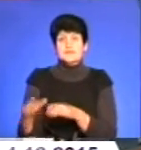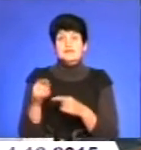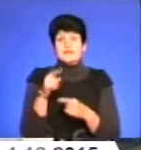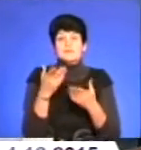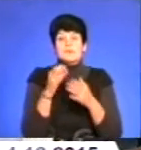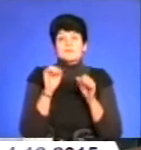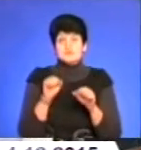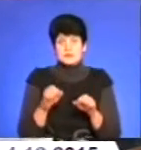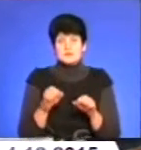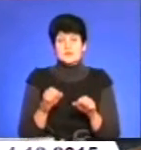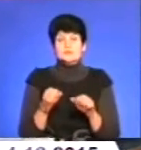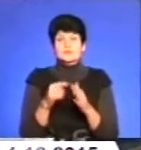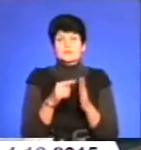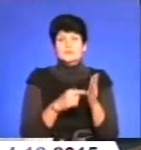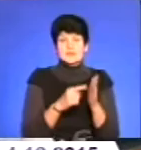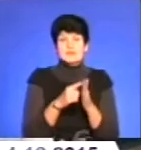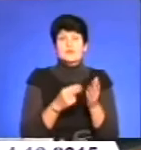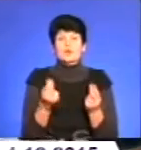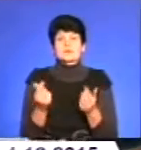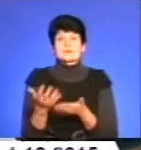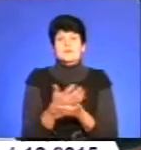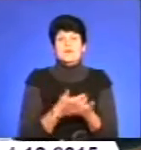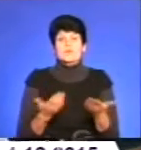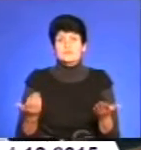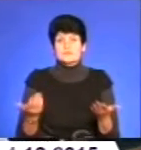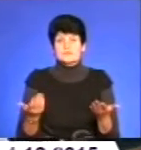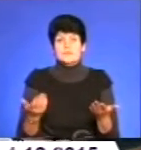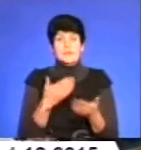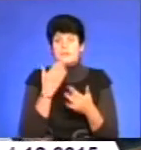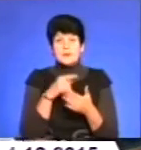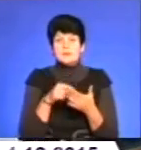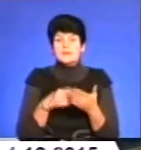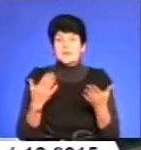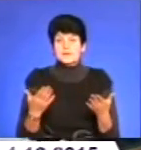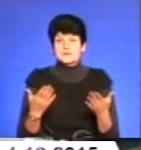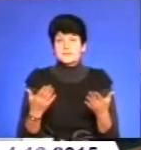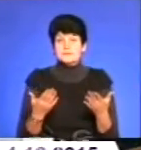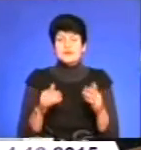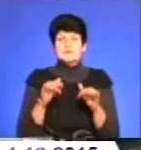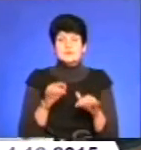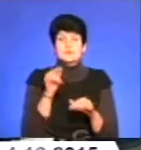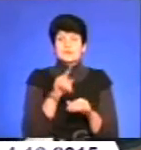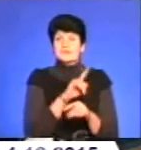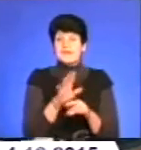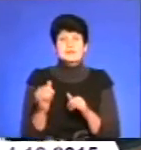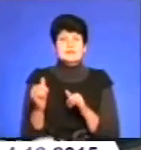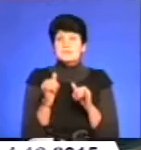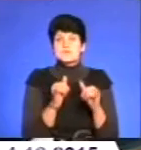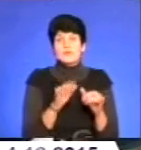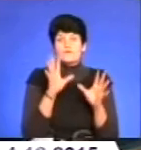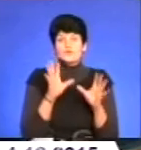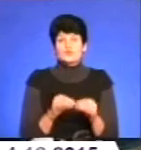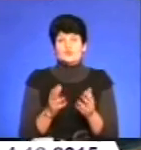міська влада поділила, вже гроші збирає. Нема питань. Але справа в тому, що це не забезпечує всю